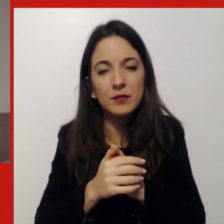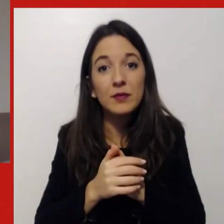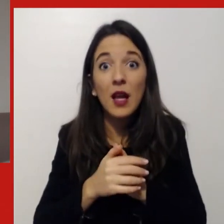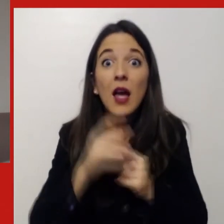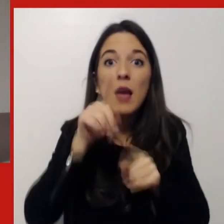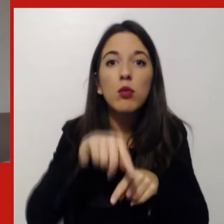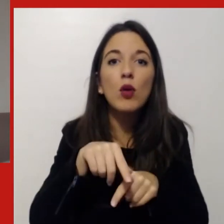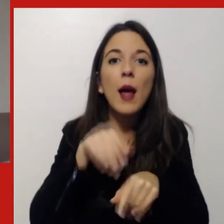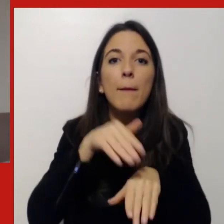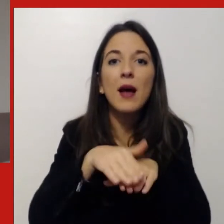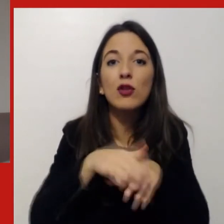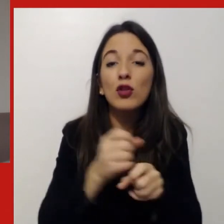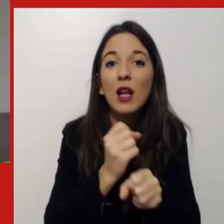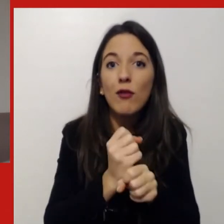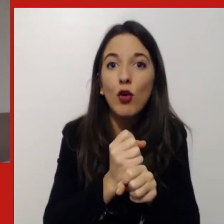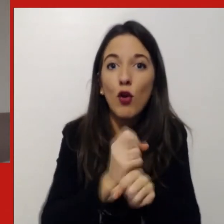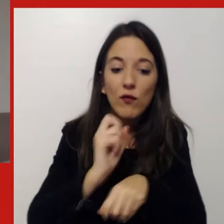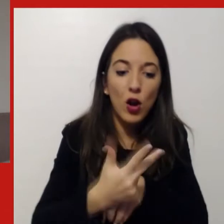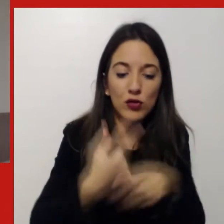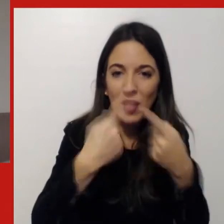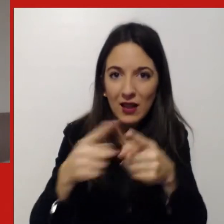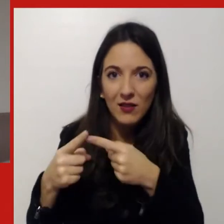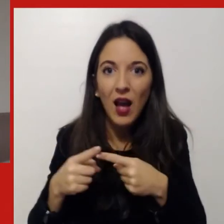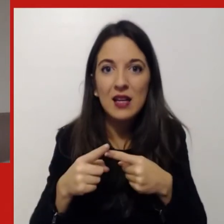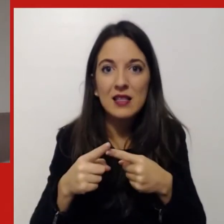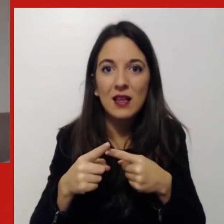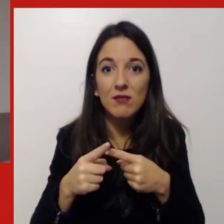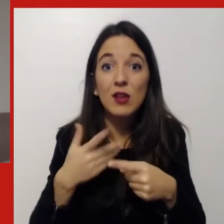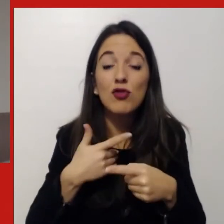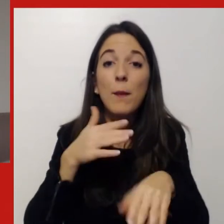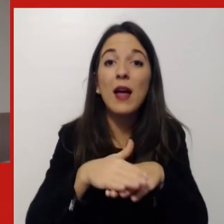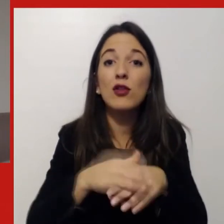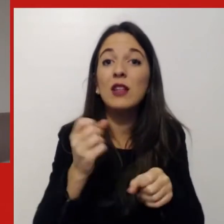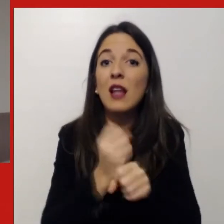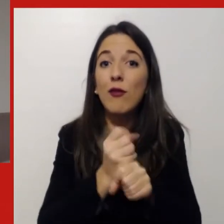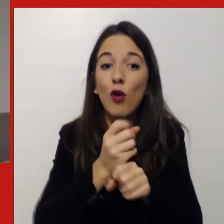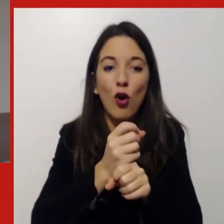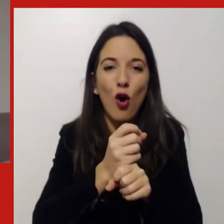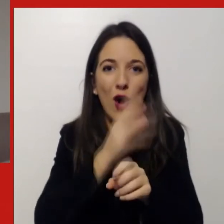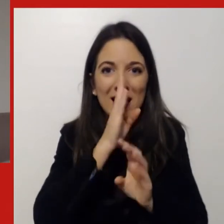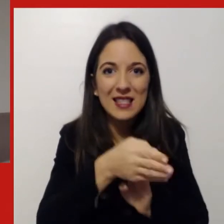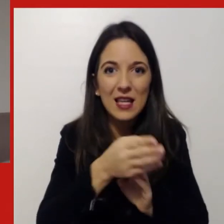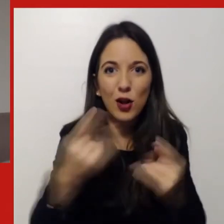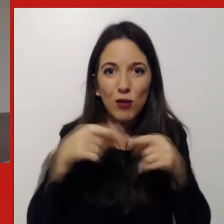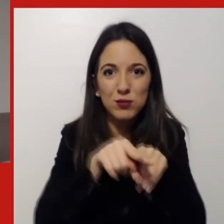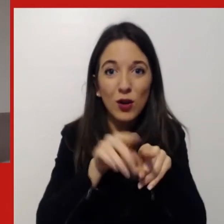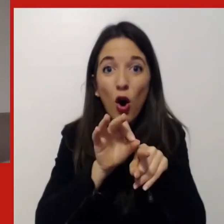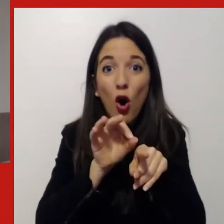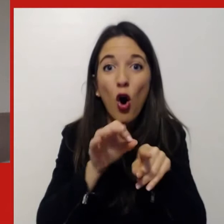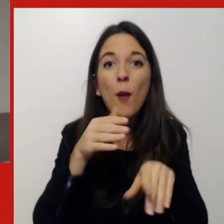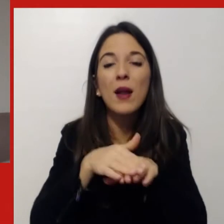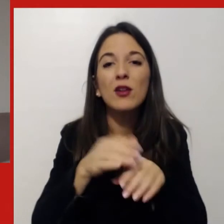lavoro, il sincrono con l'asincrono, ma il tutto sempre basato su quello che io chiamo responsabilità autodisciplinata,